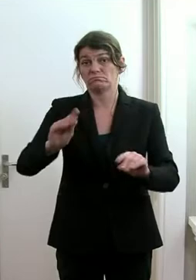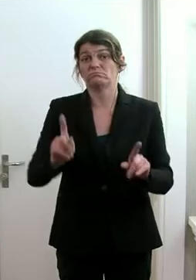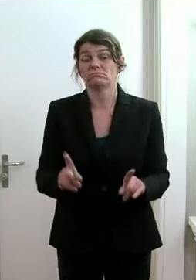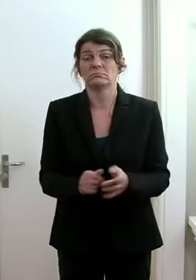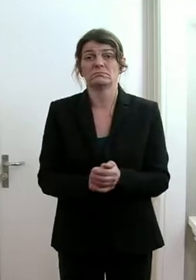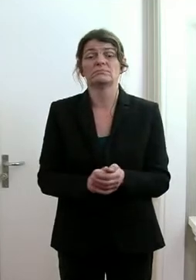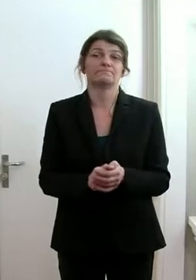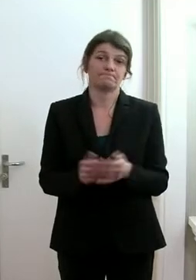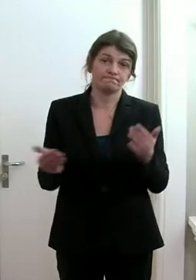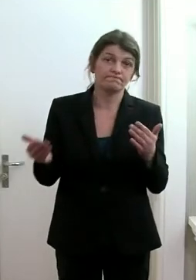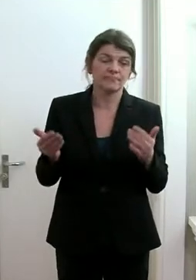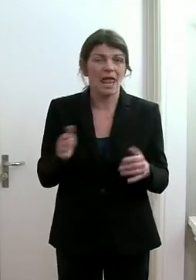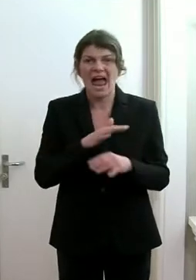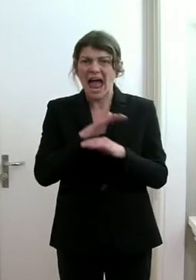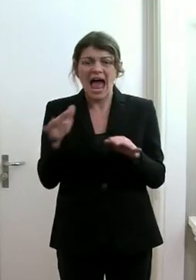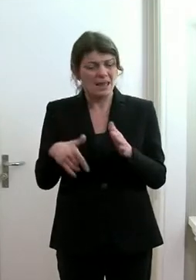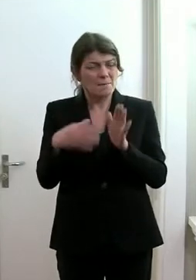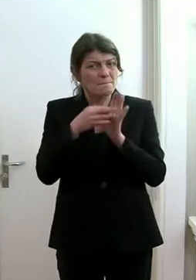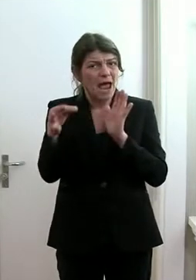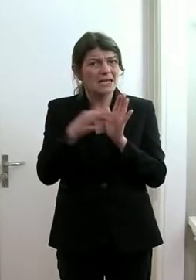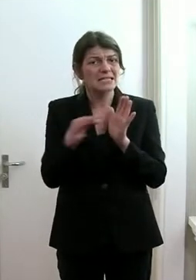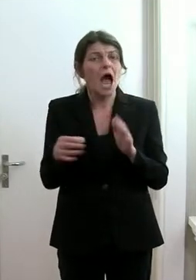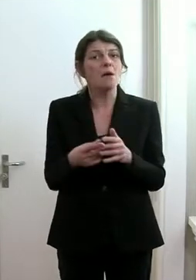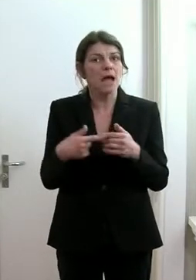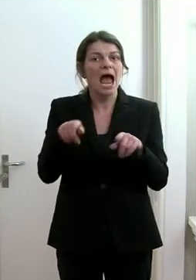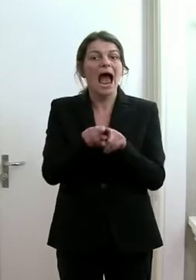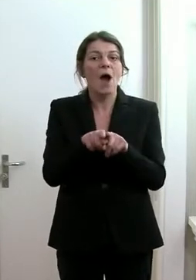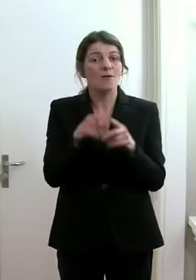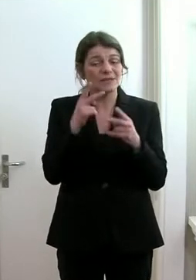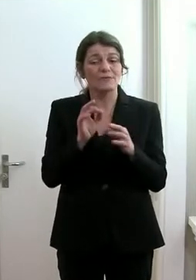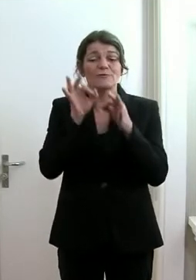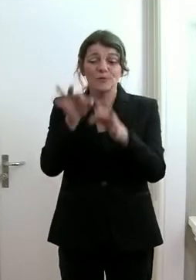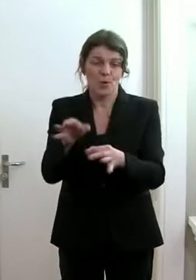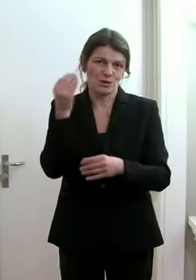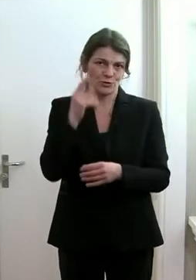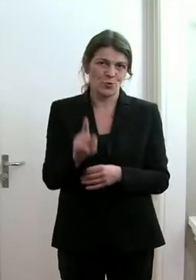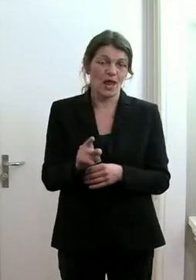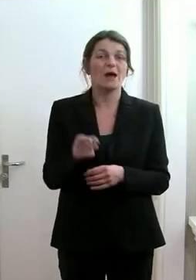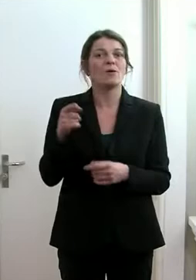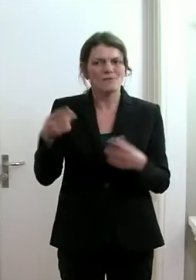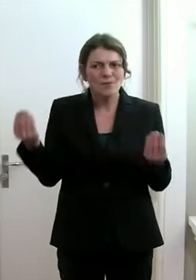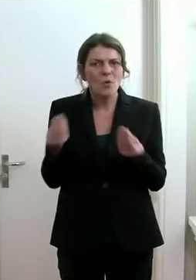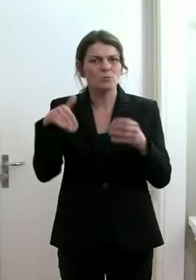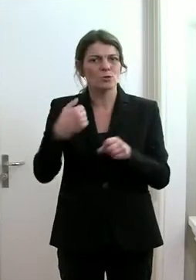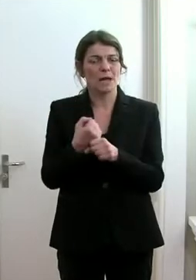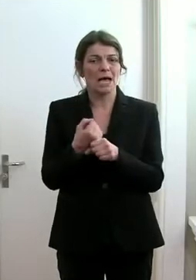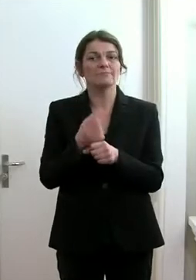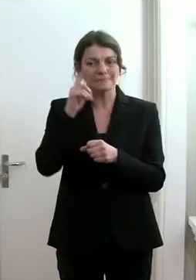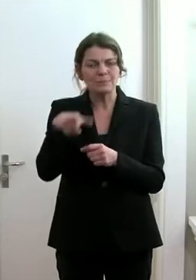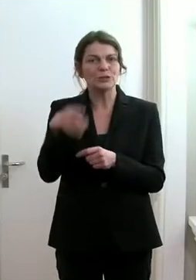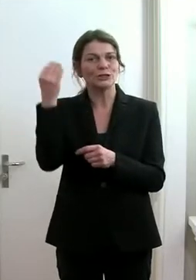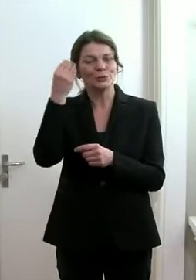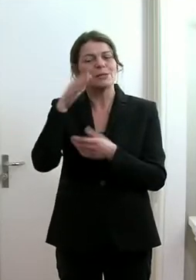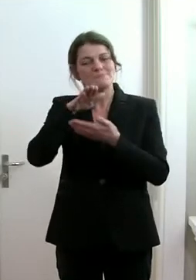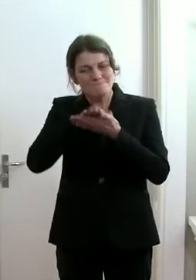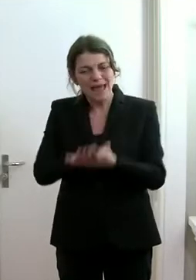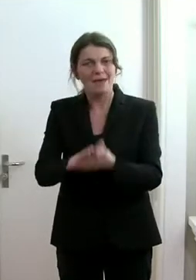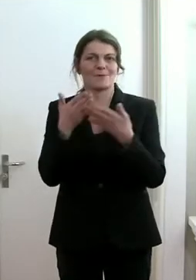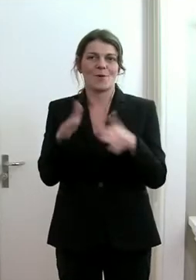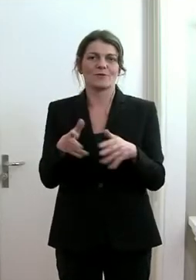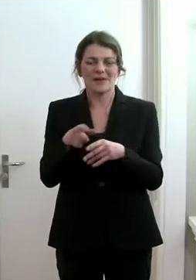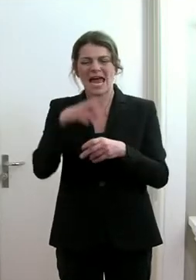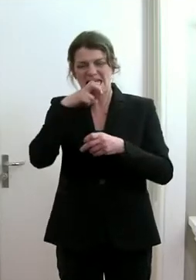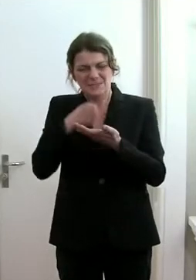wie gesagt, alle diese Massnahmen auch in den Schulen dazu dienen, die Durchhaltefähigkeit sicherzustellen